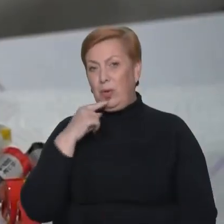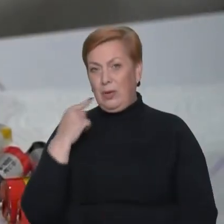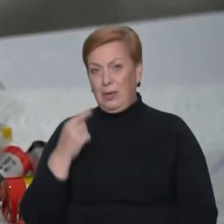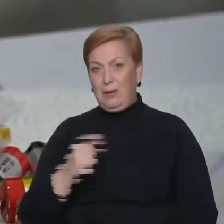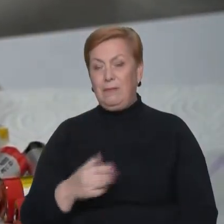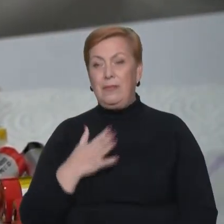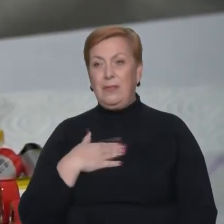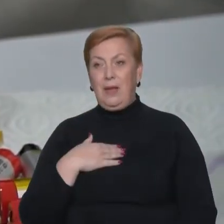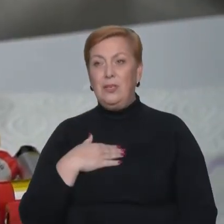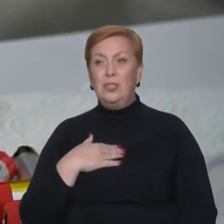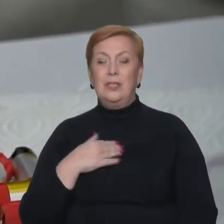Суспільне новини, Дніпро.